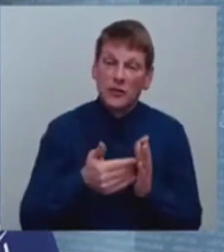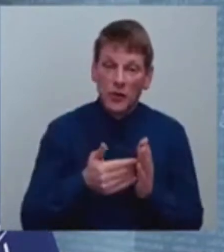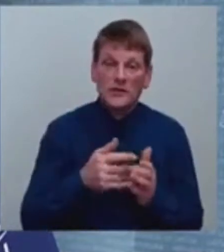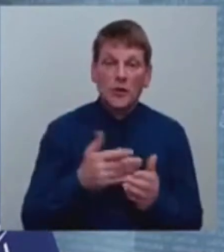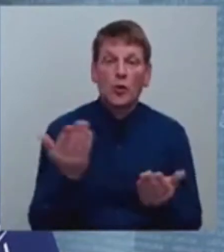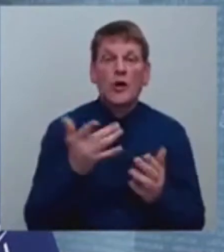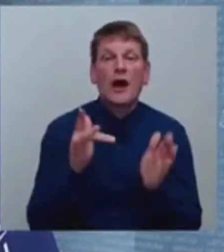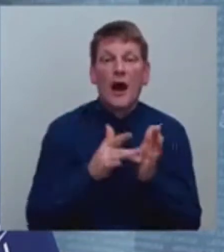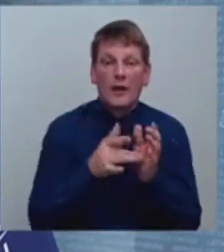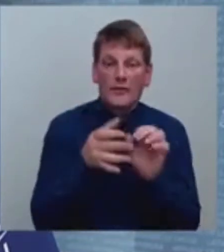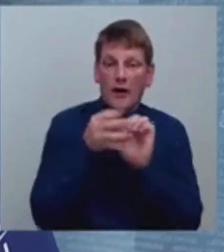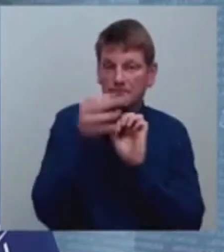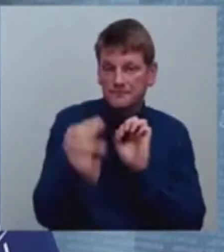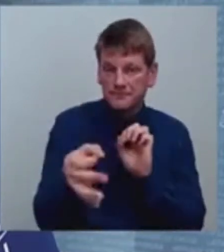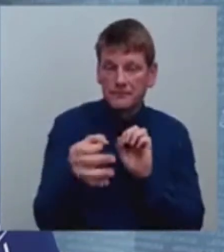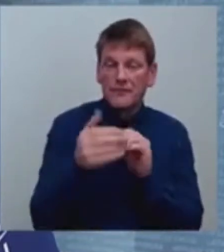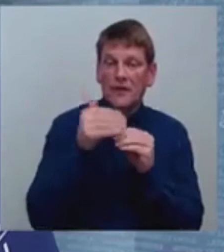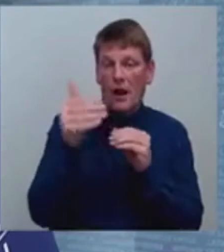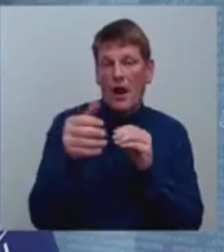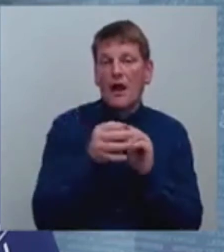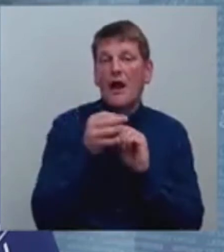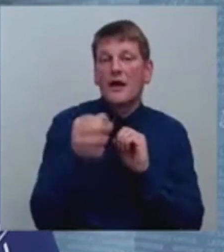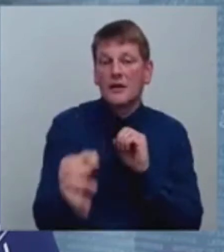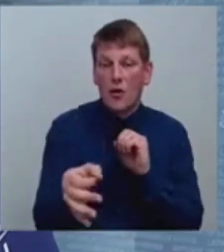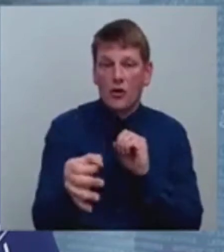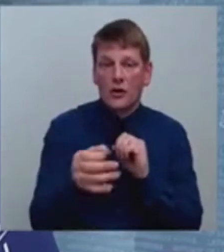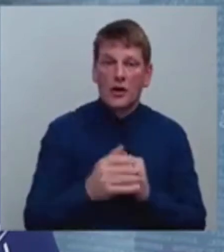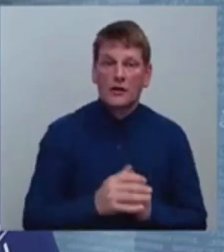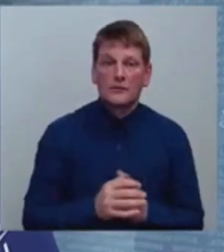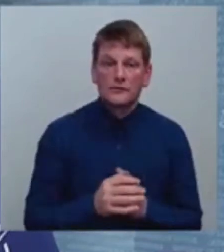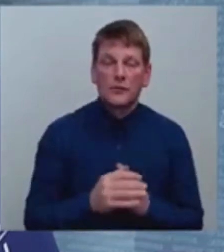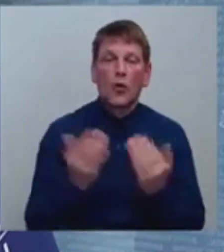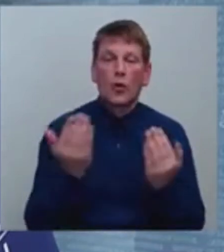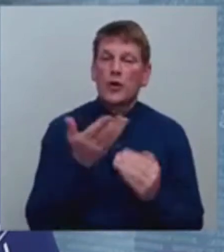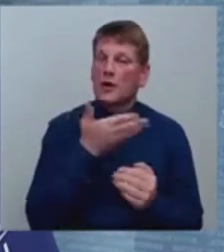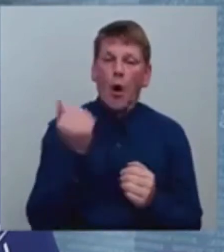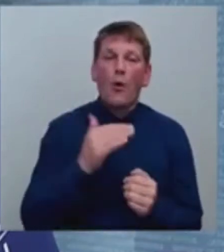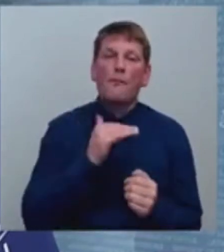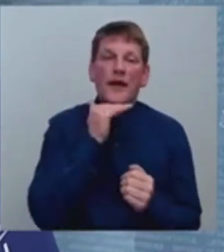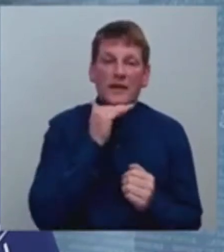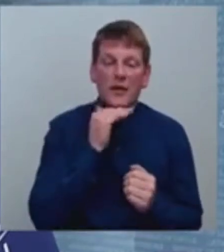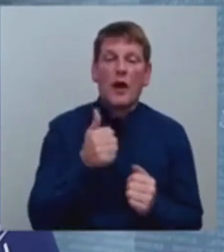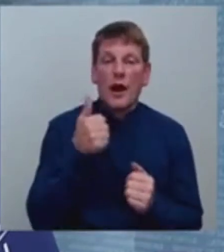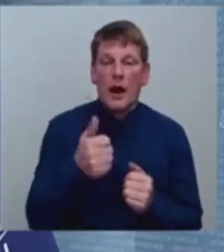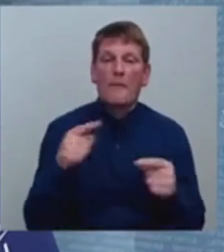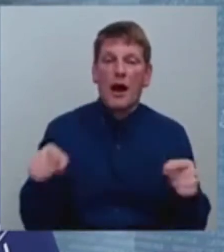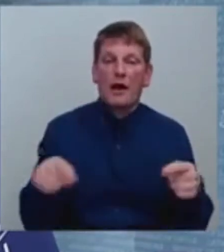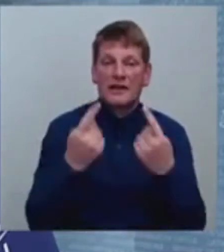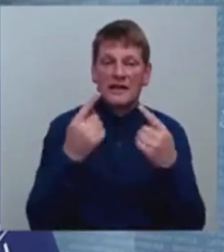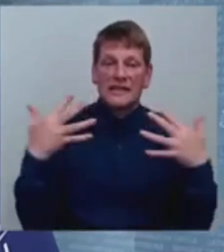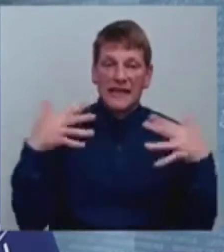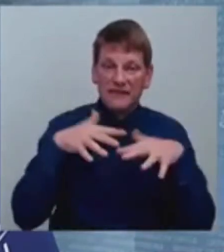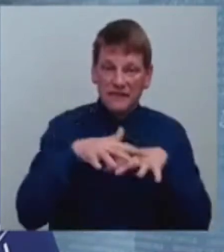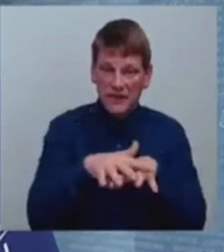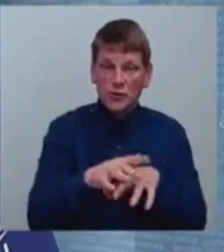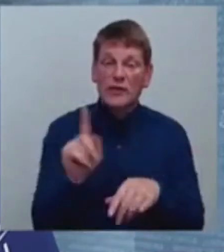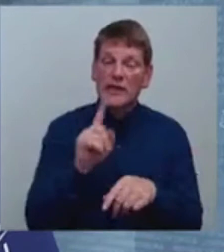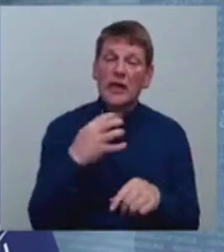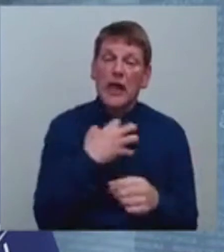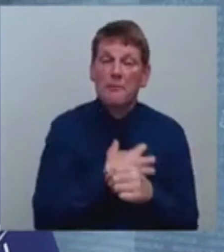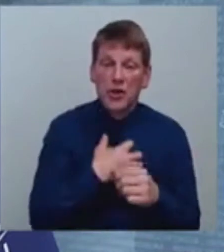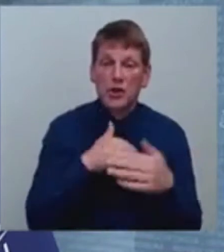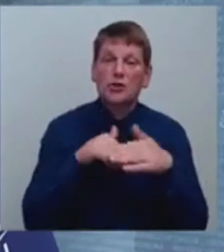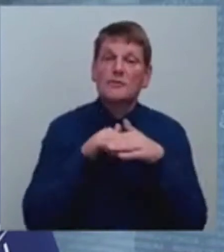atālākā reģionā, kur nav pietiekami labi attīstīti infrastruktūru, ir nepieciešams